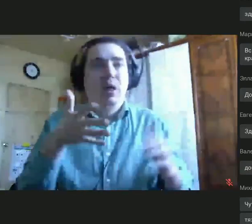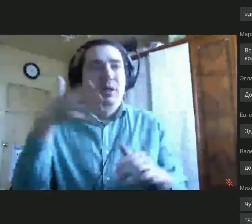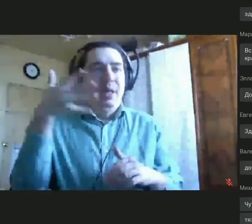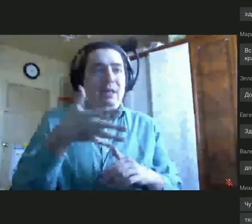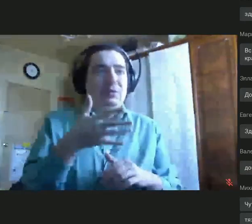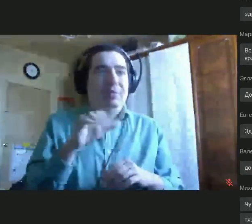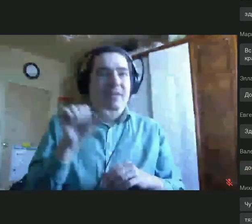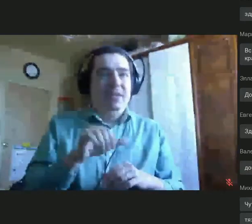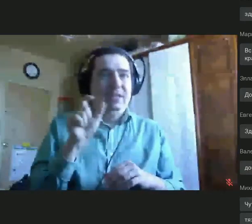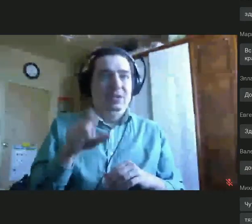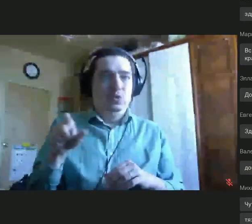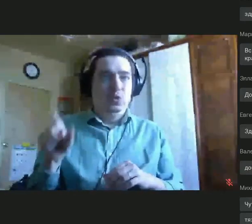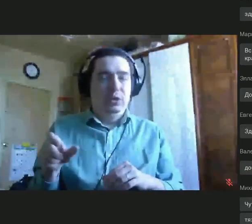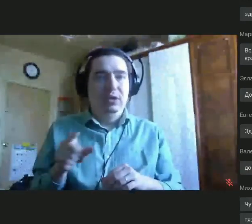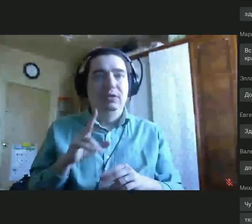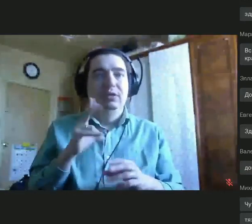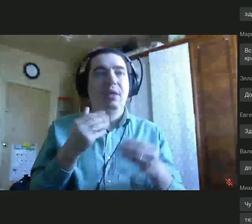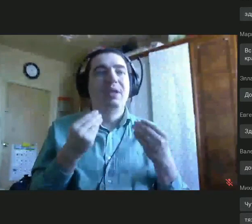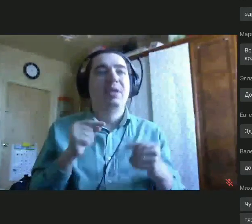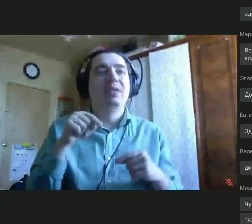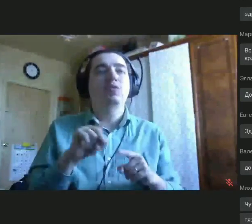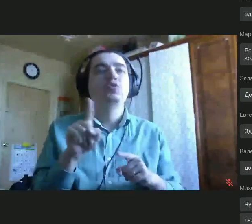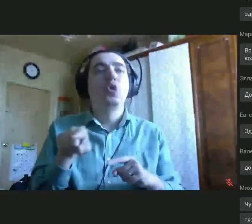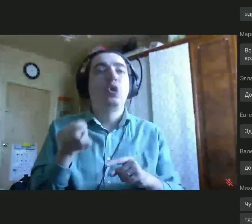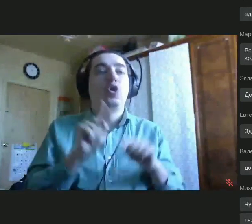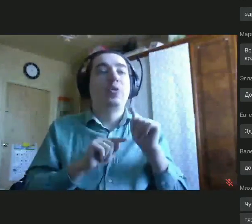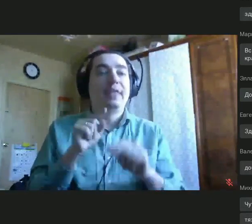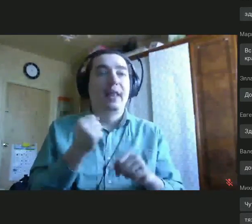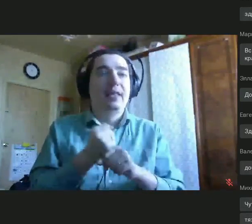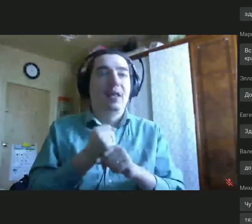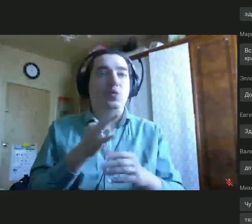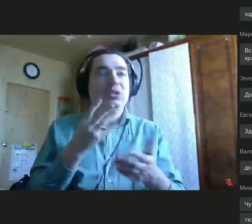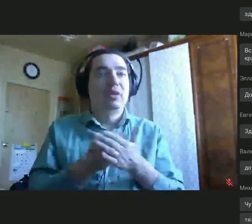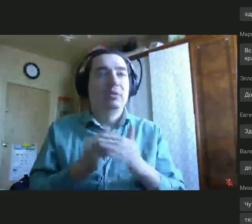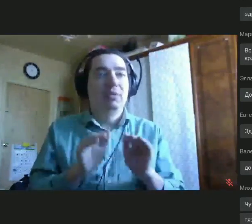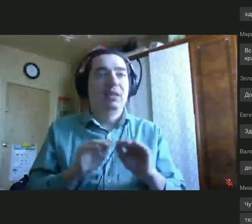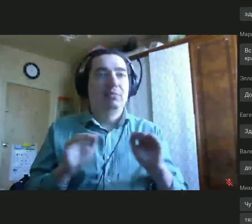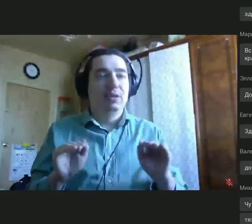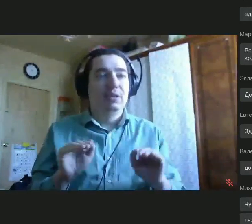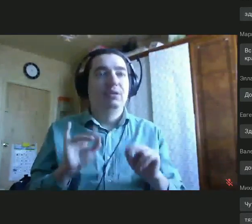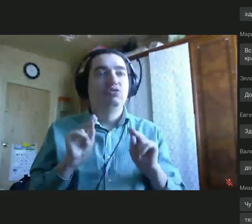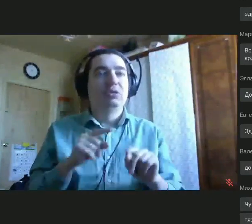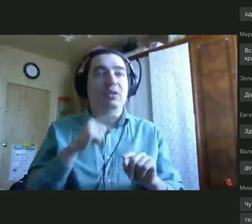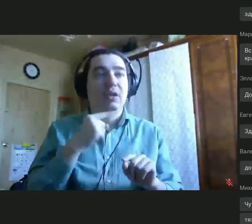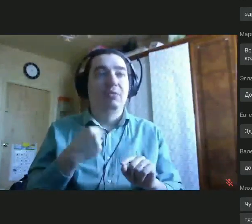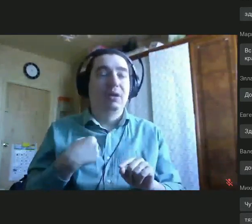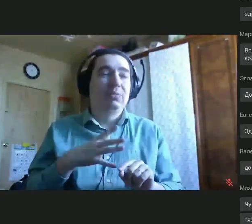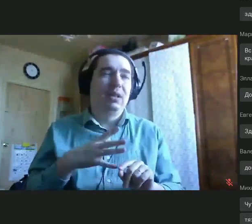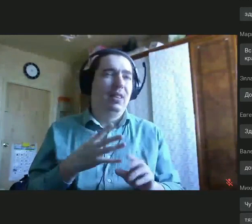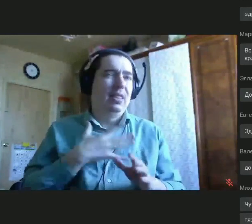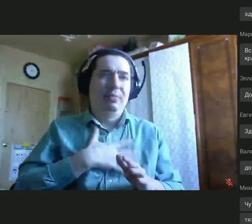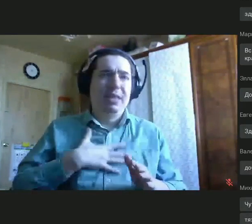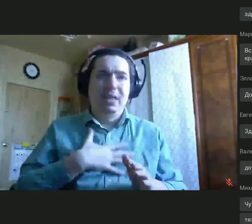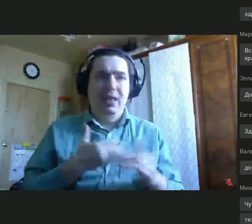На предмет того, что они делают со своими детьми дома. И, честно говоря, мы были очень неприятно удивлены,